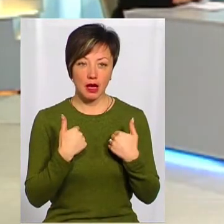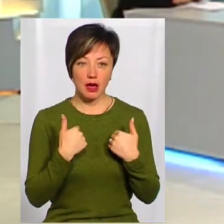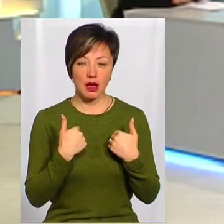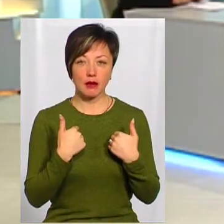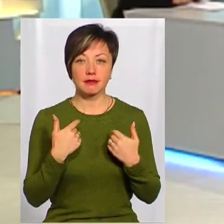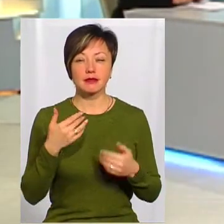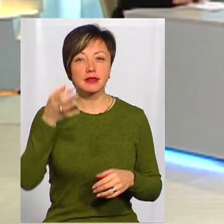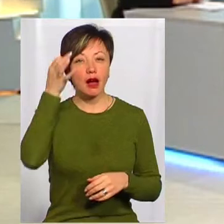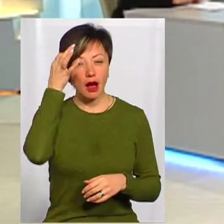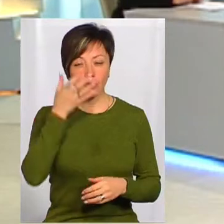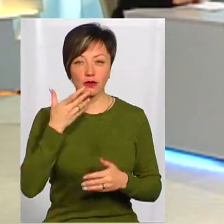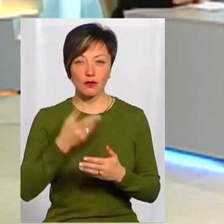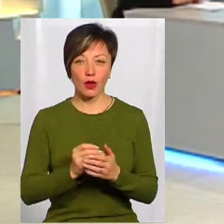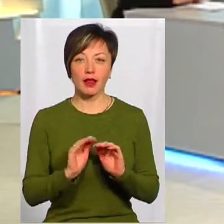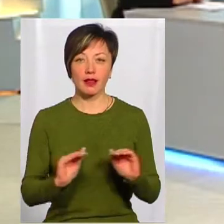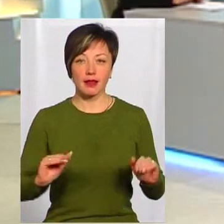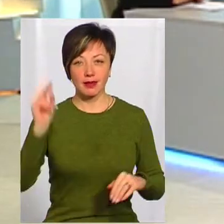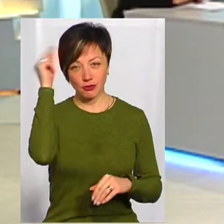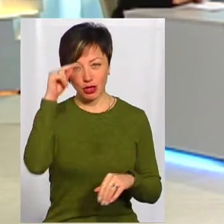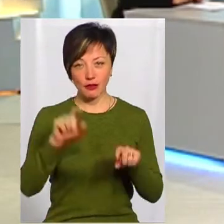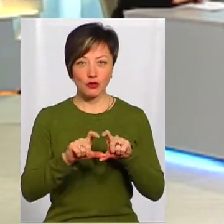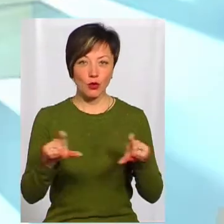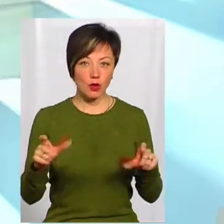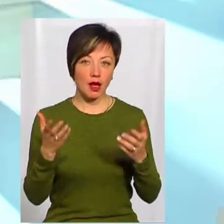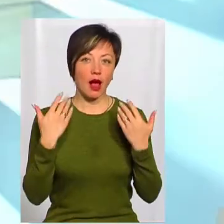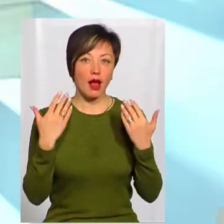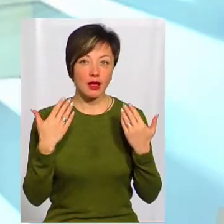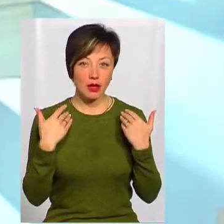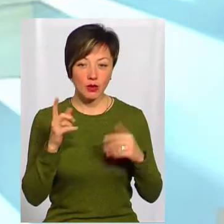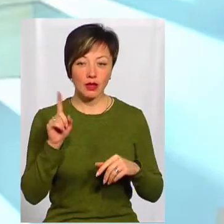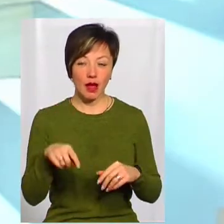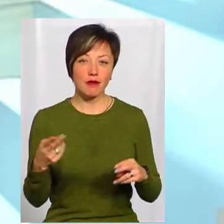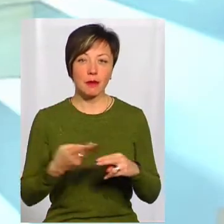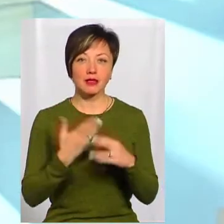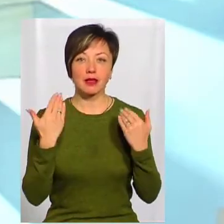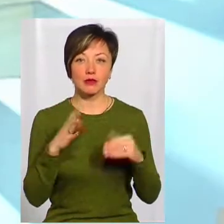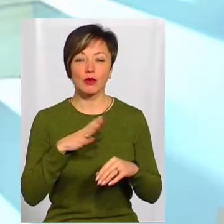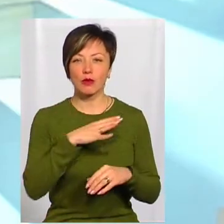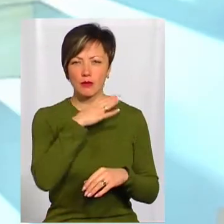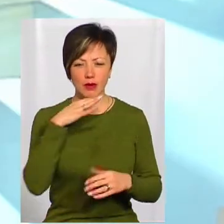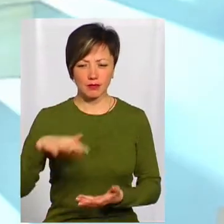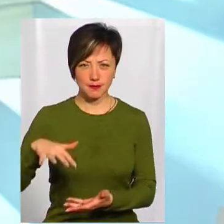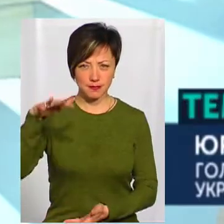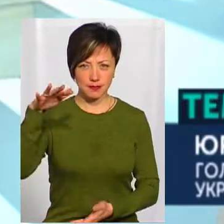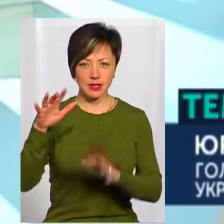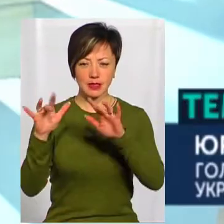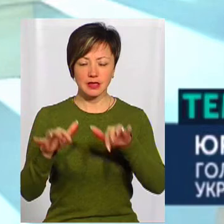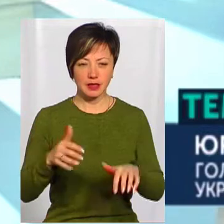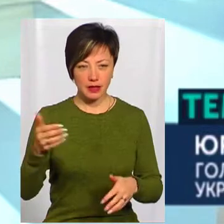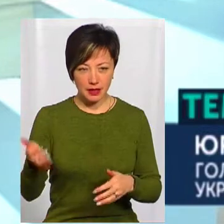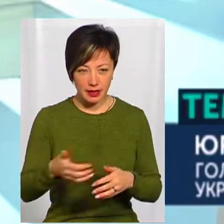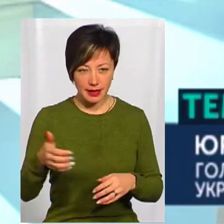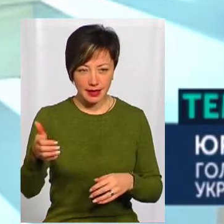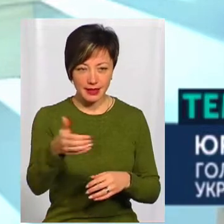трепетом згадую своє дитинство, коли ми навчалися в школі, і там якісь канікули, і навіть без канікул було дуже багато снігу. Ми рили